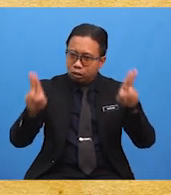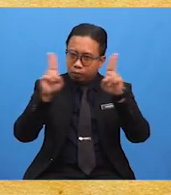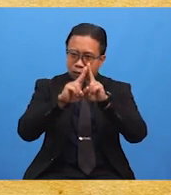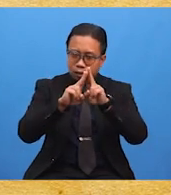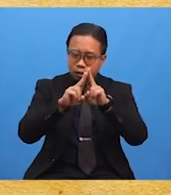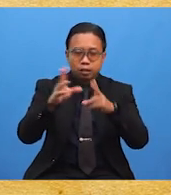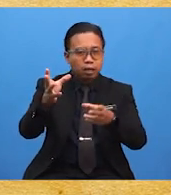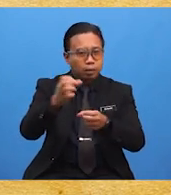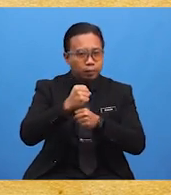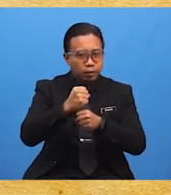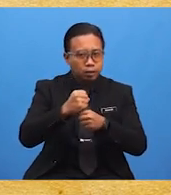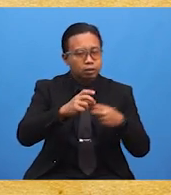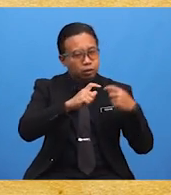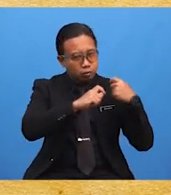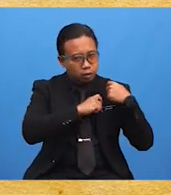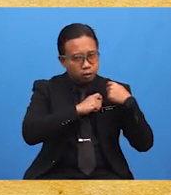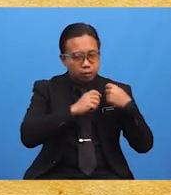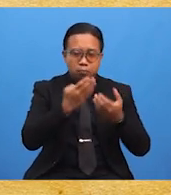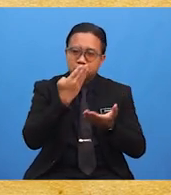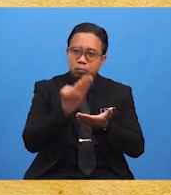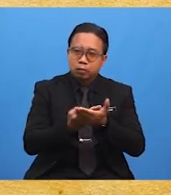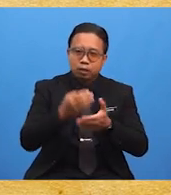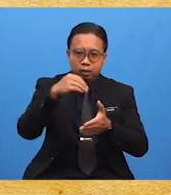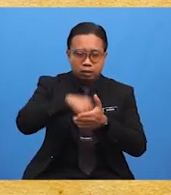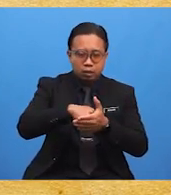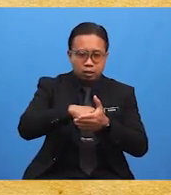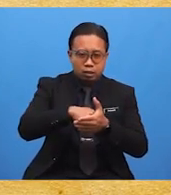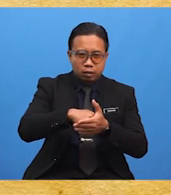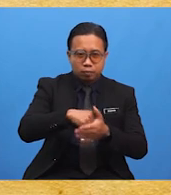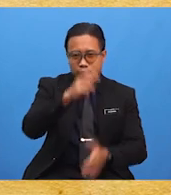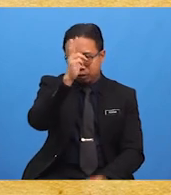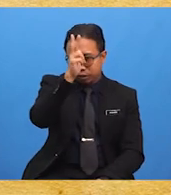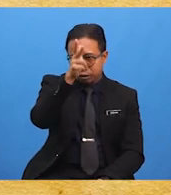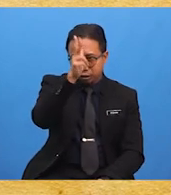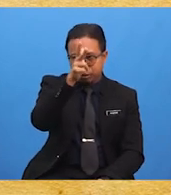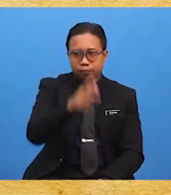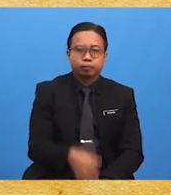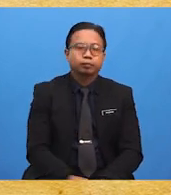menjawat jawatan yang baik dalam perkhidmatan kerajaan.